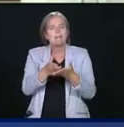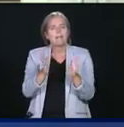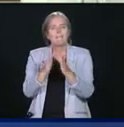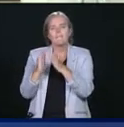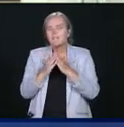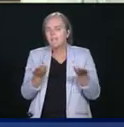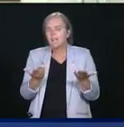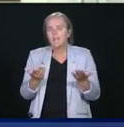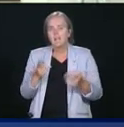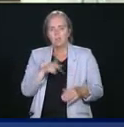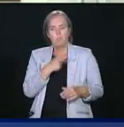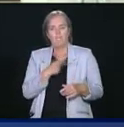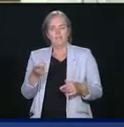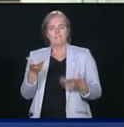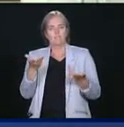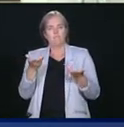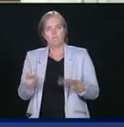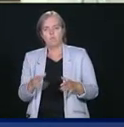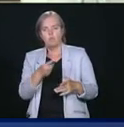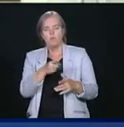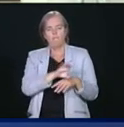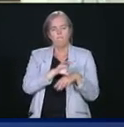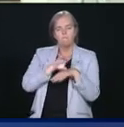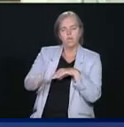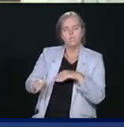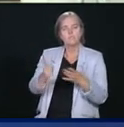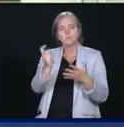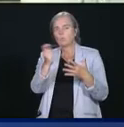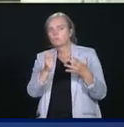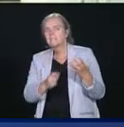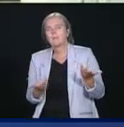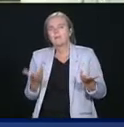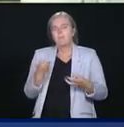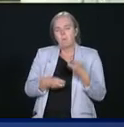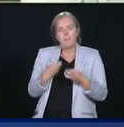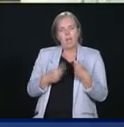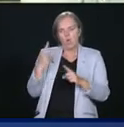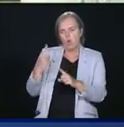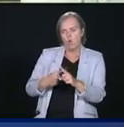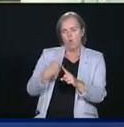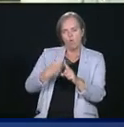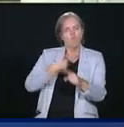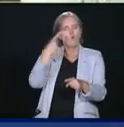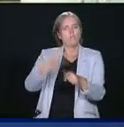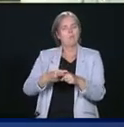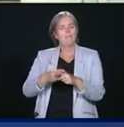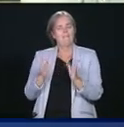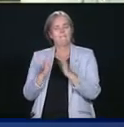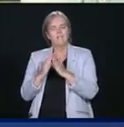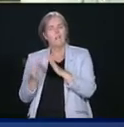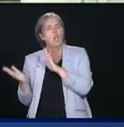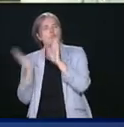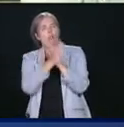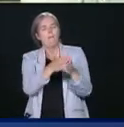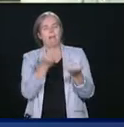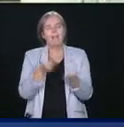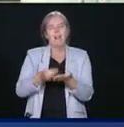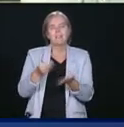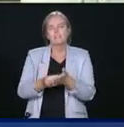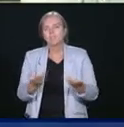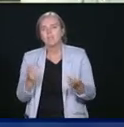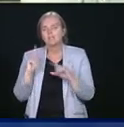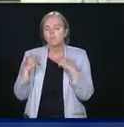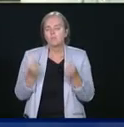'elles veulent éviter de se faire imposer des conditions? Il est où le problème? Parce que ça fait quand même un mois et demi que les villes ont fait leur demande. Tout à fait. Nous allons